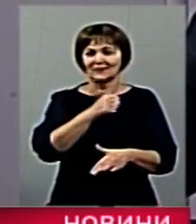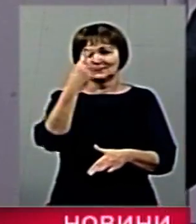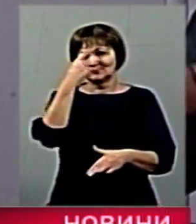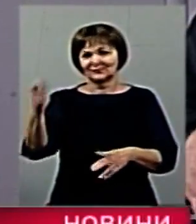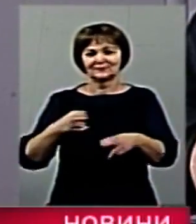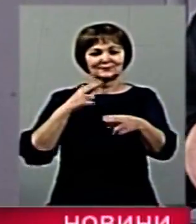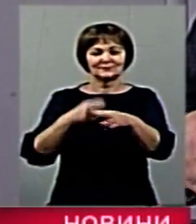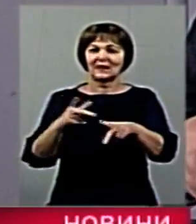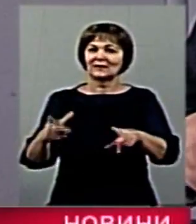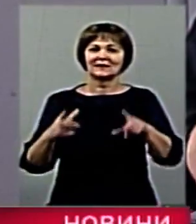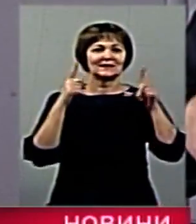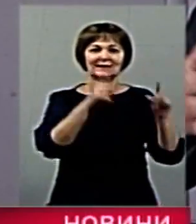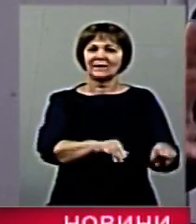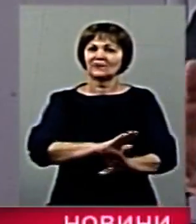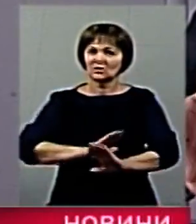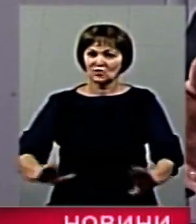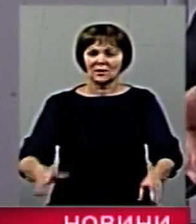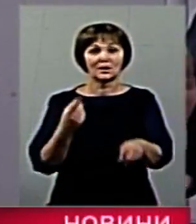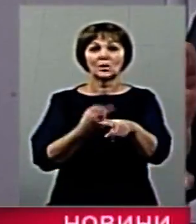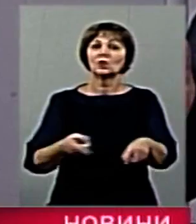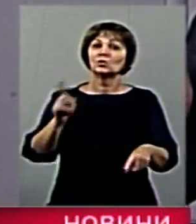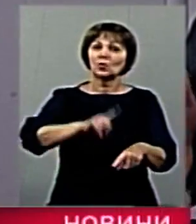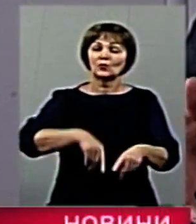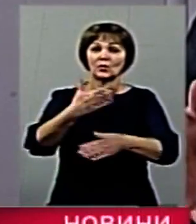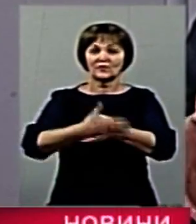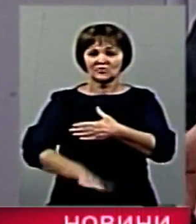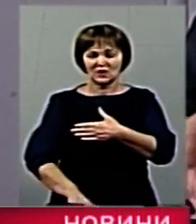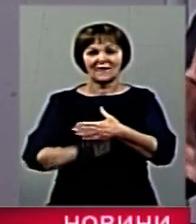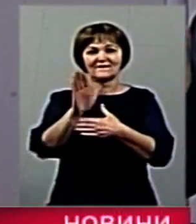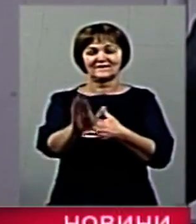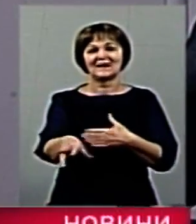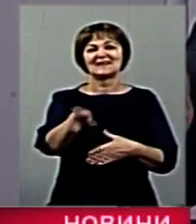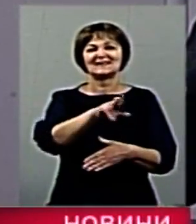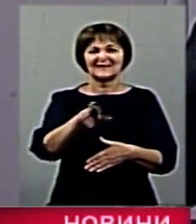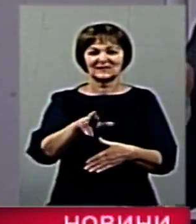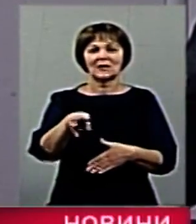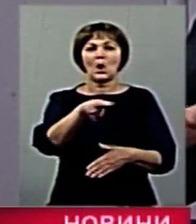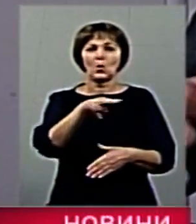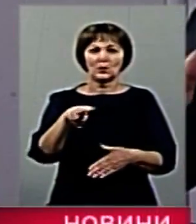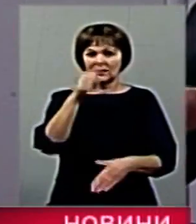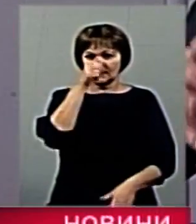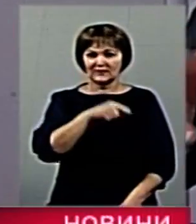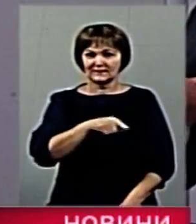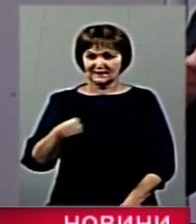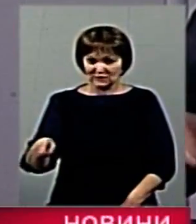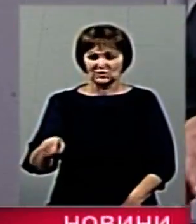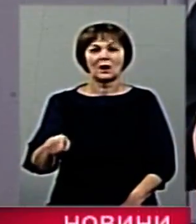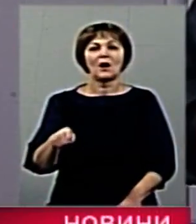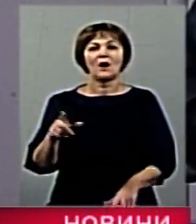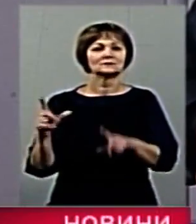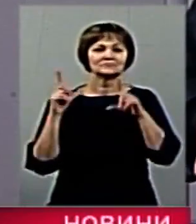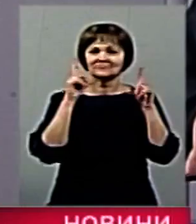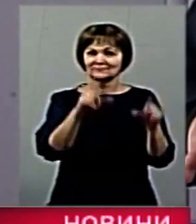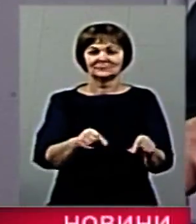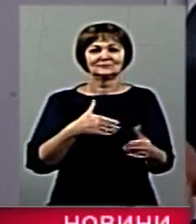застерігаючи не виїжджати. І тому вже в січні, в лютому місяці, вже потік добровільця,